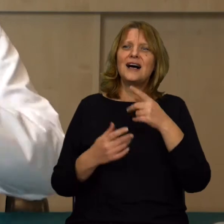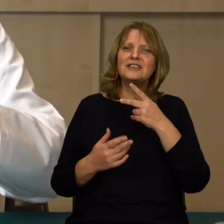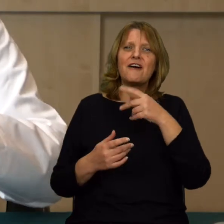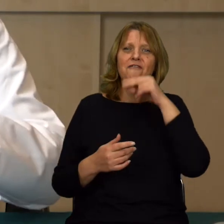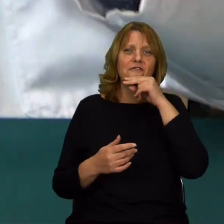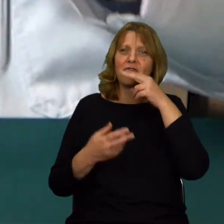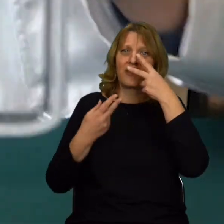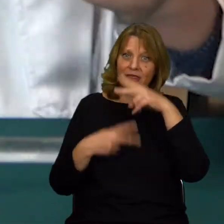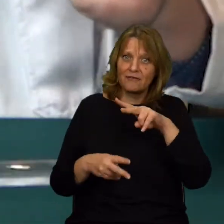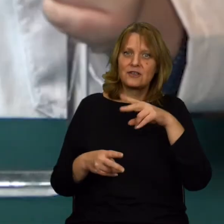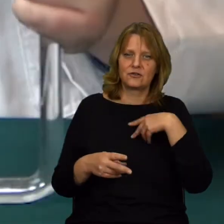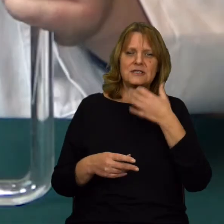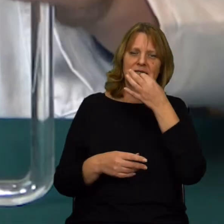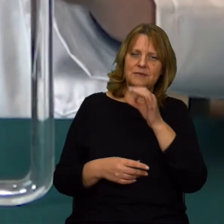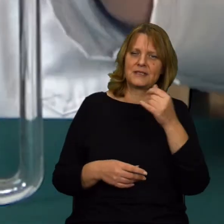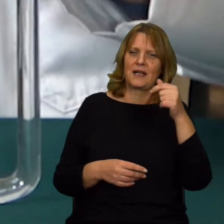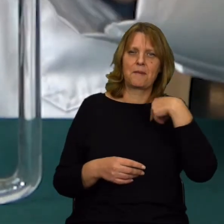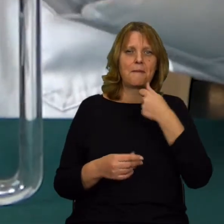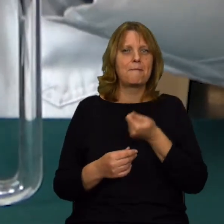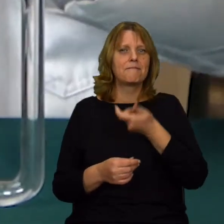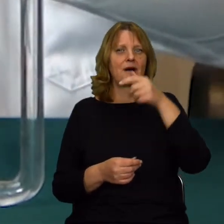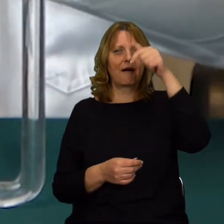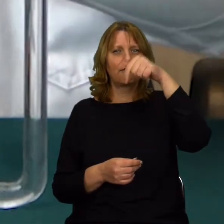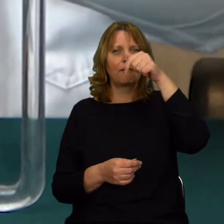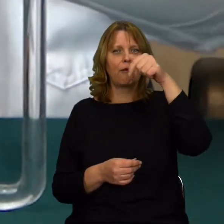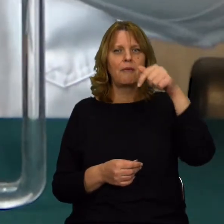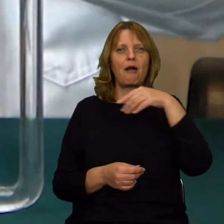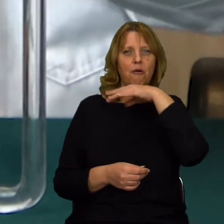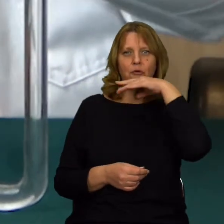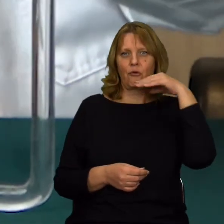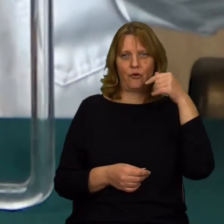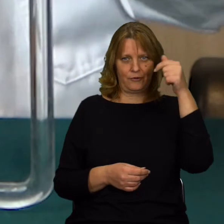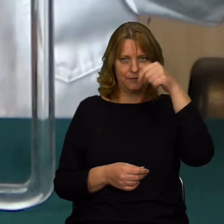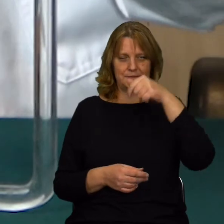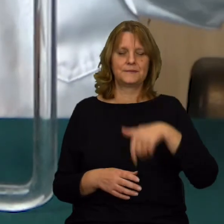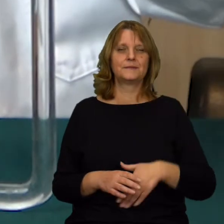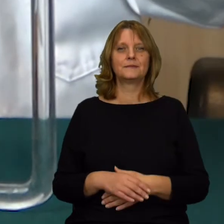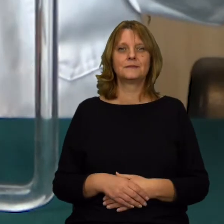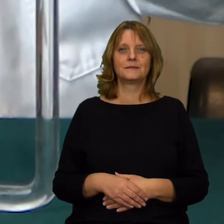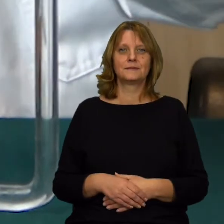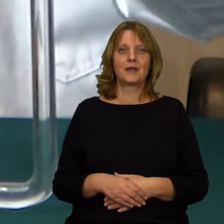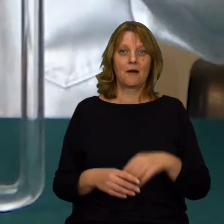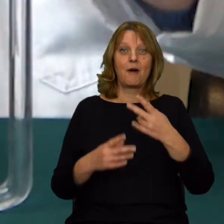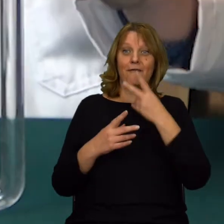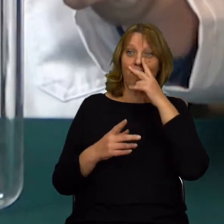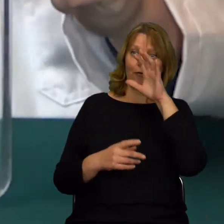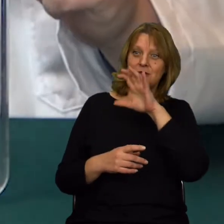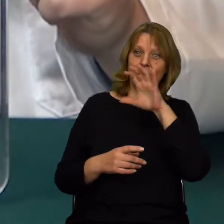Żeby lepiej było widać ruch tej wody, dam tutaj kilka kropel barwnika spożywczego. Dzięki